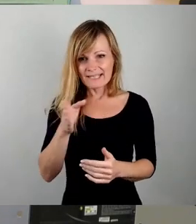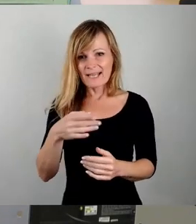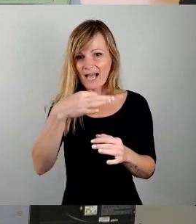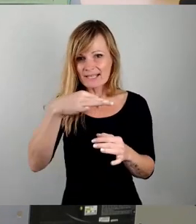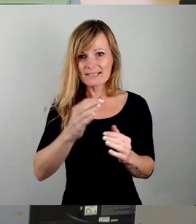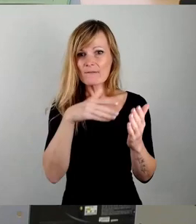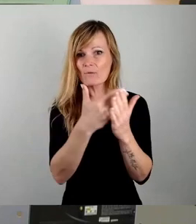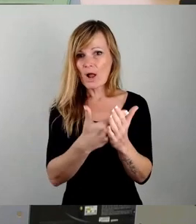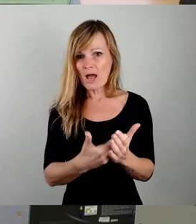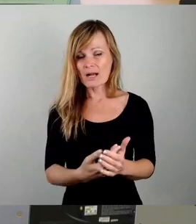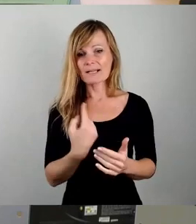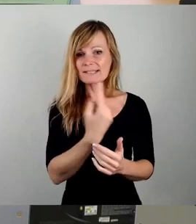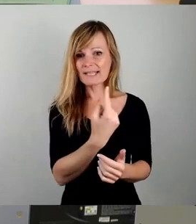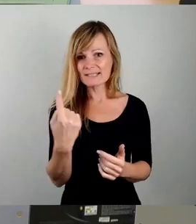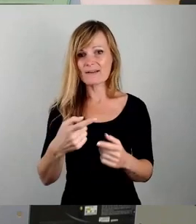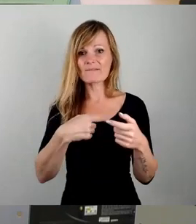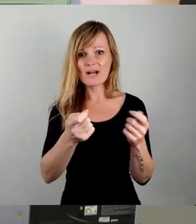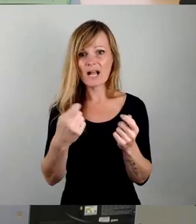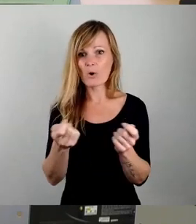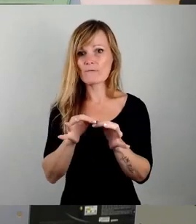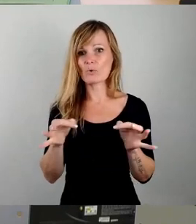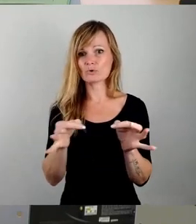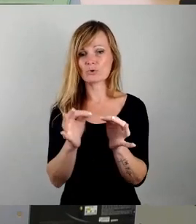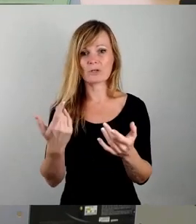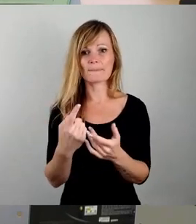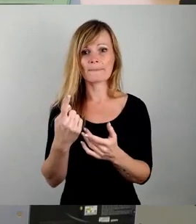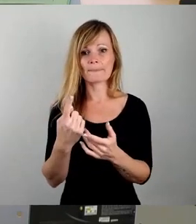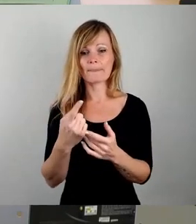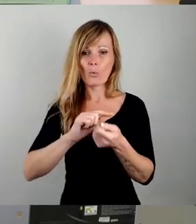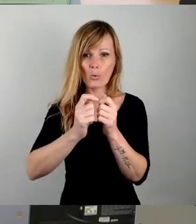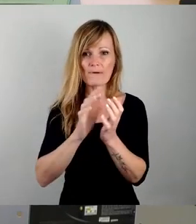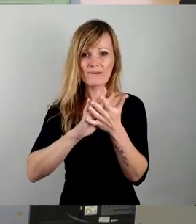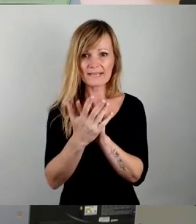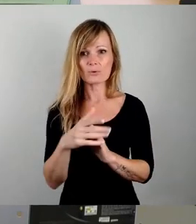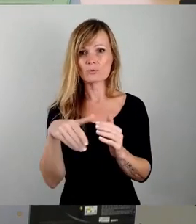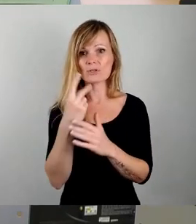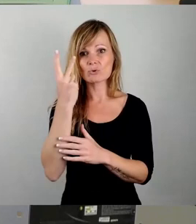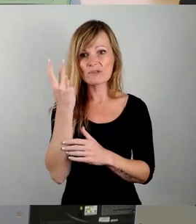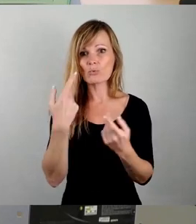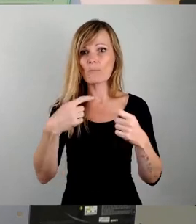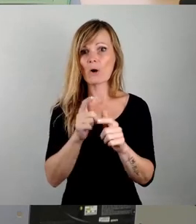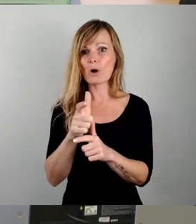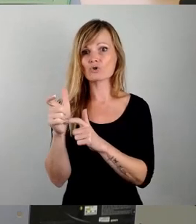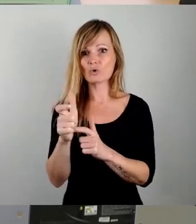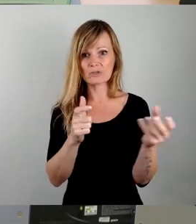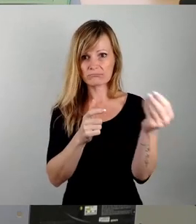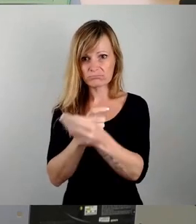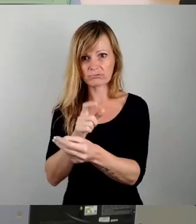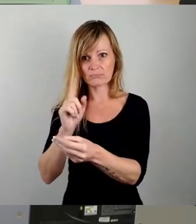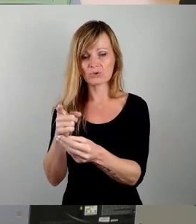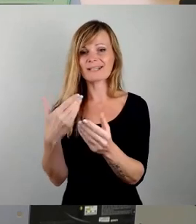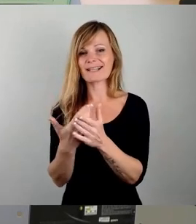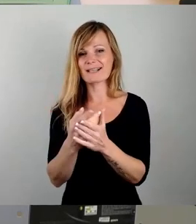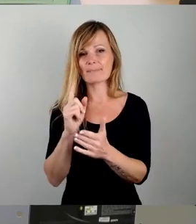jeder einzelne Grundstücksverkauf oder jede einzelne Umwandlung sowieso den Bauausschuss erreichen würde. Also insoweit bedarf es da auch